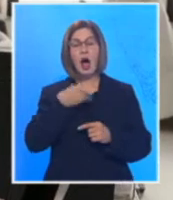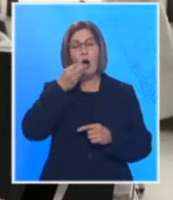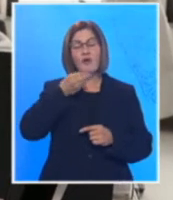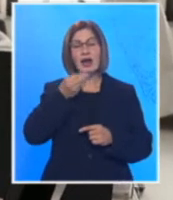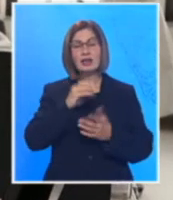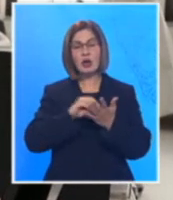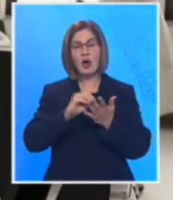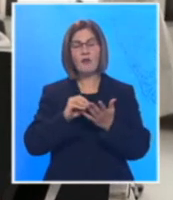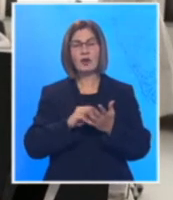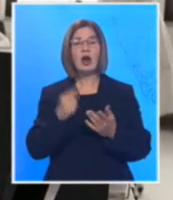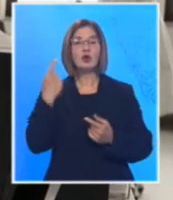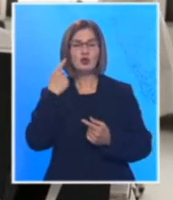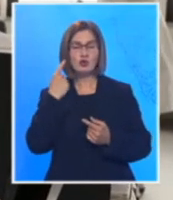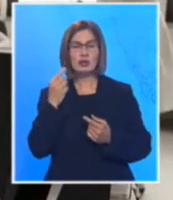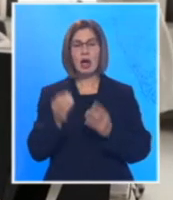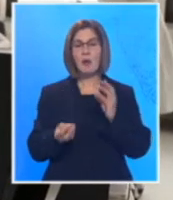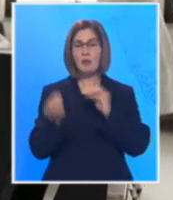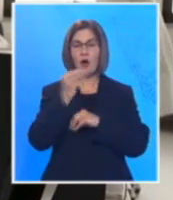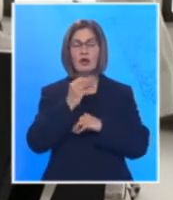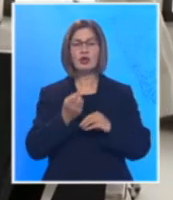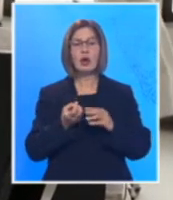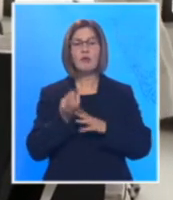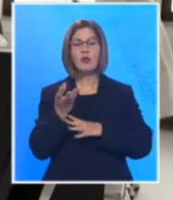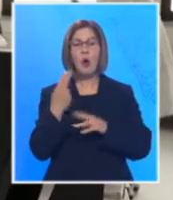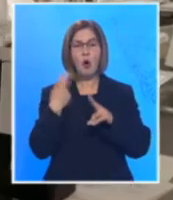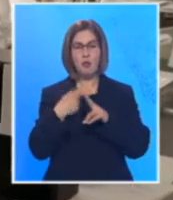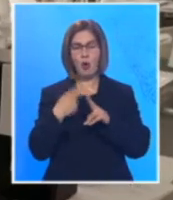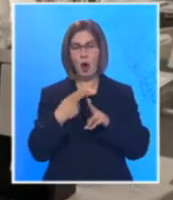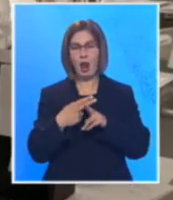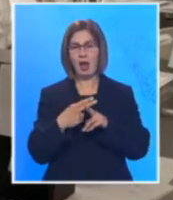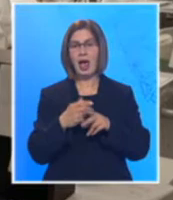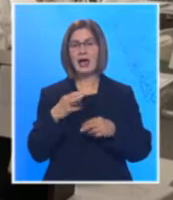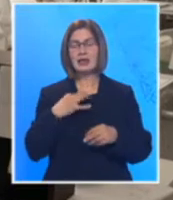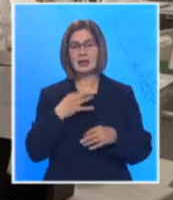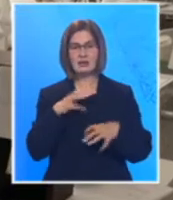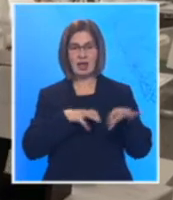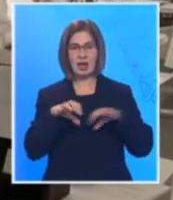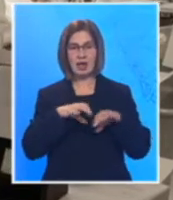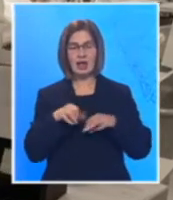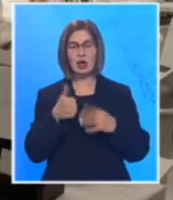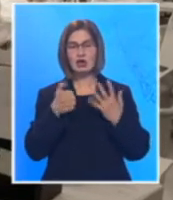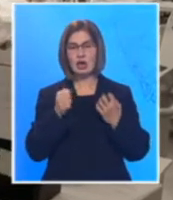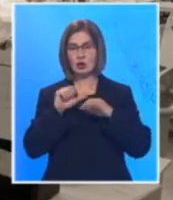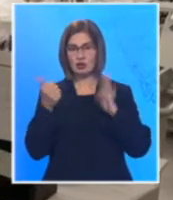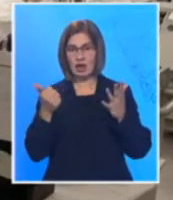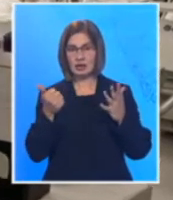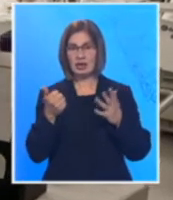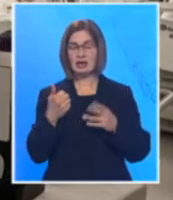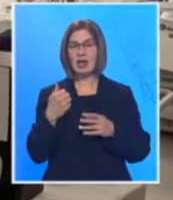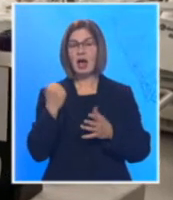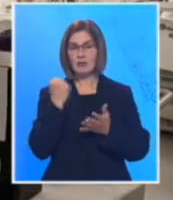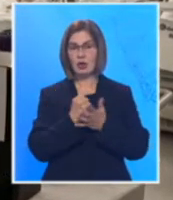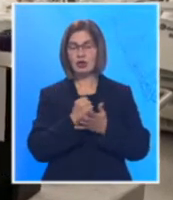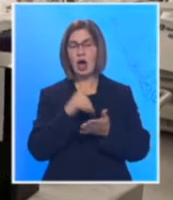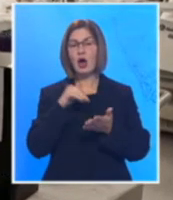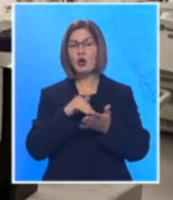je porastao broj zaraženih zdravstvenih radnika. Kod 616 toron njih je potvrđeno, dok 954 njihovih kolega čeka